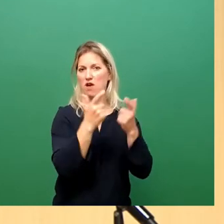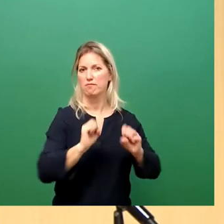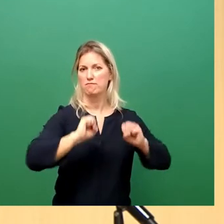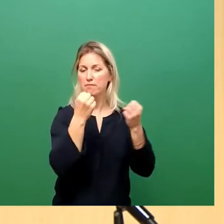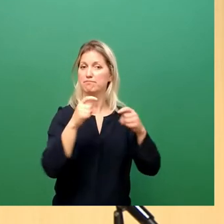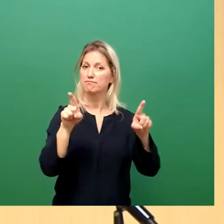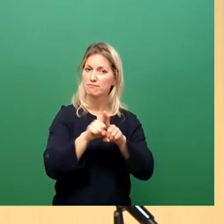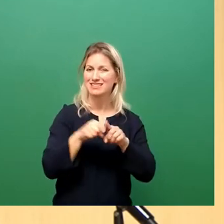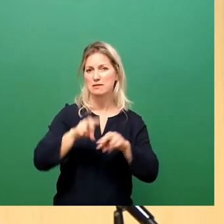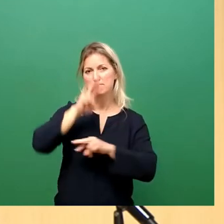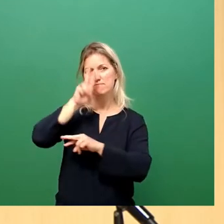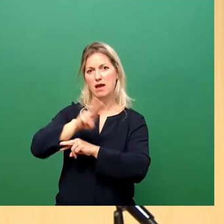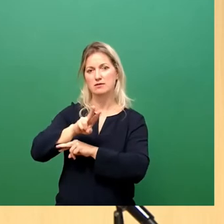Messe.